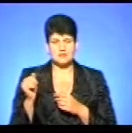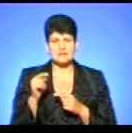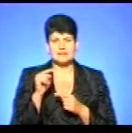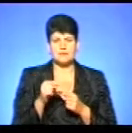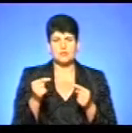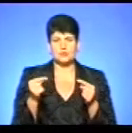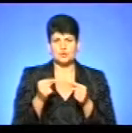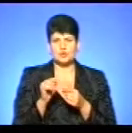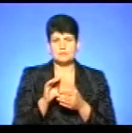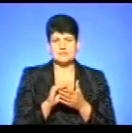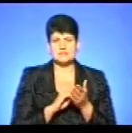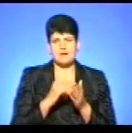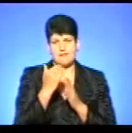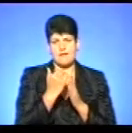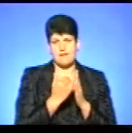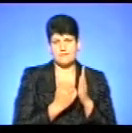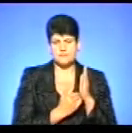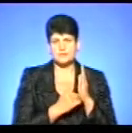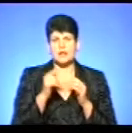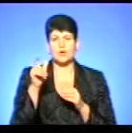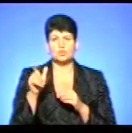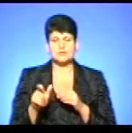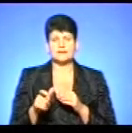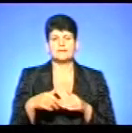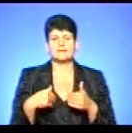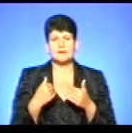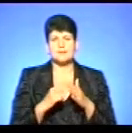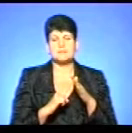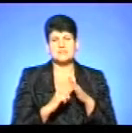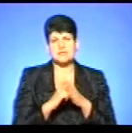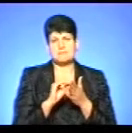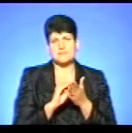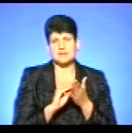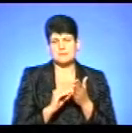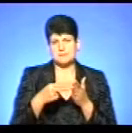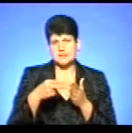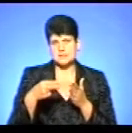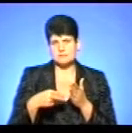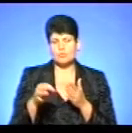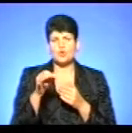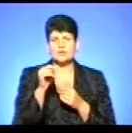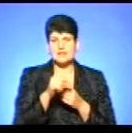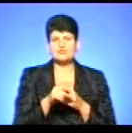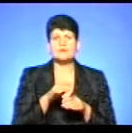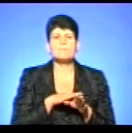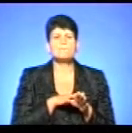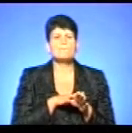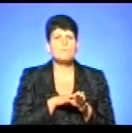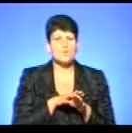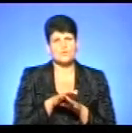і людина ставить свій підпис про те, що вона повністю